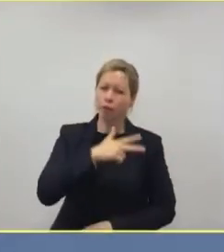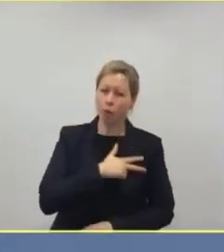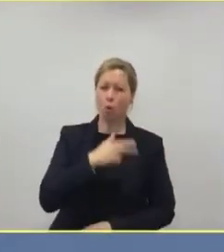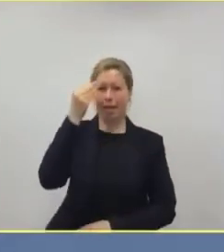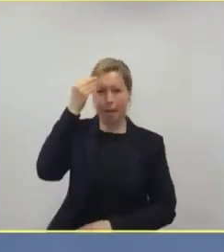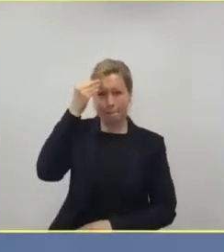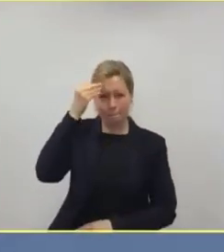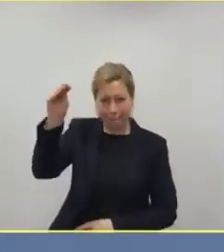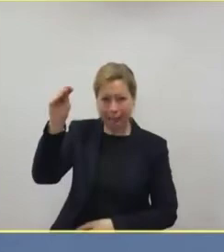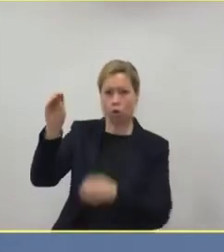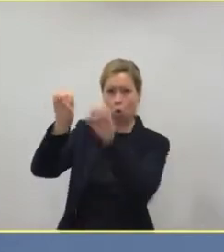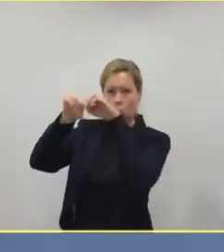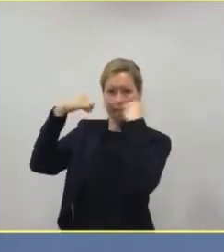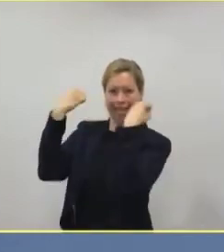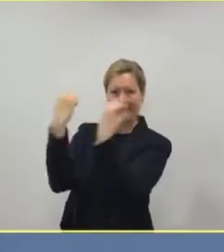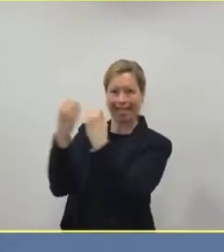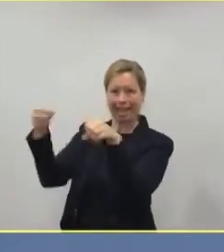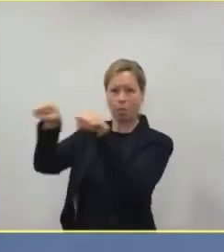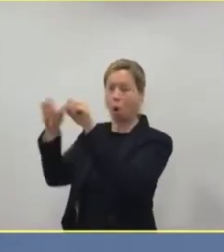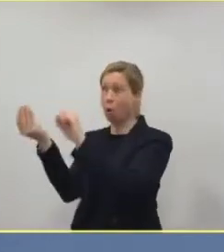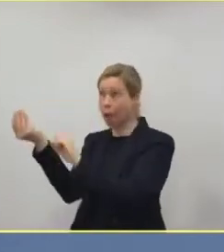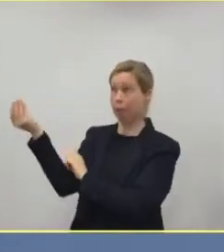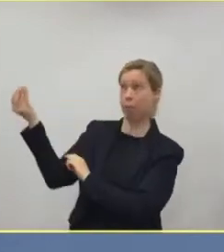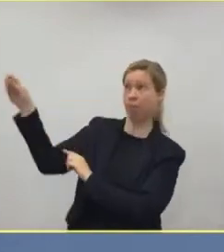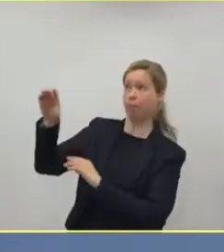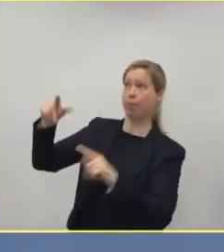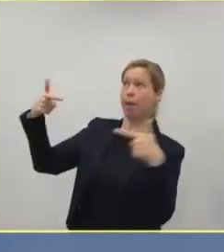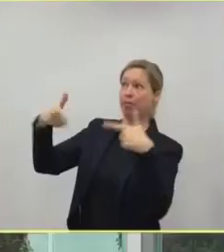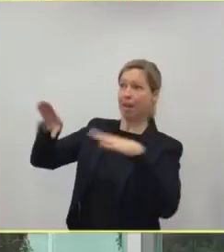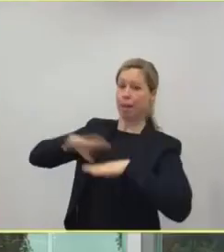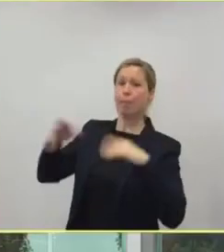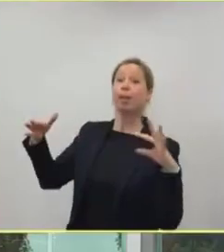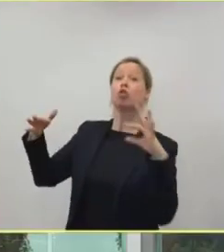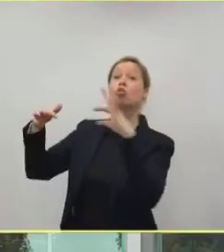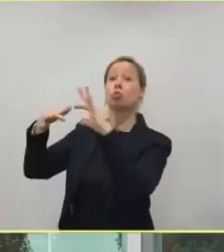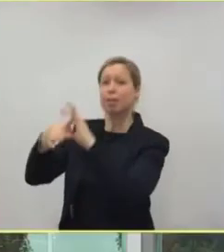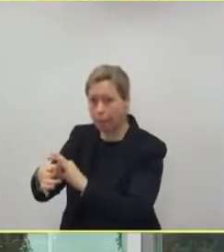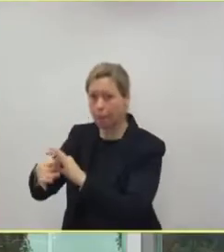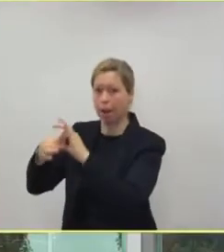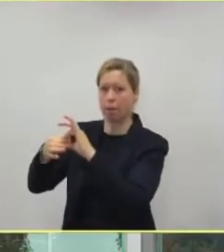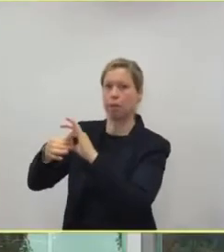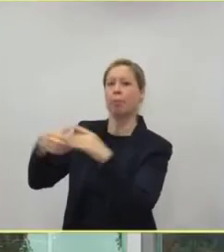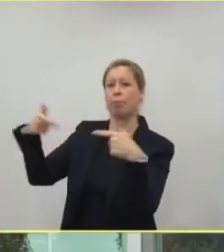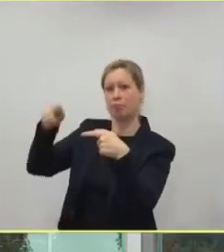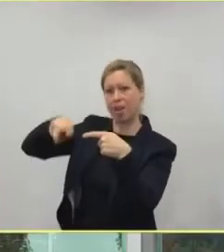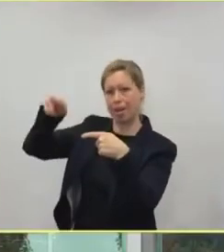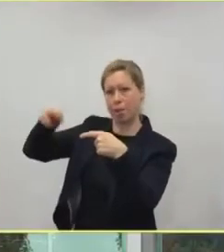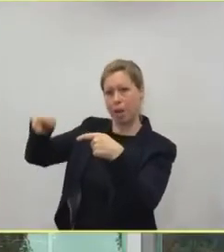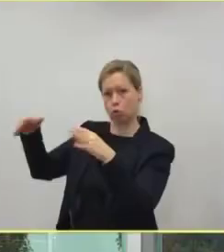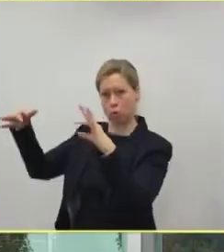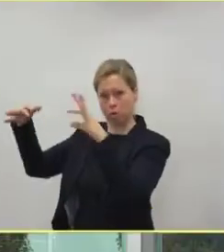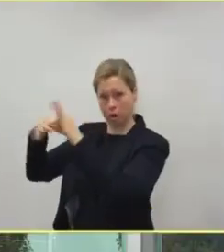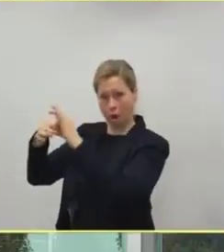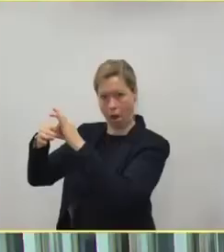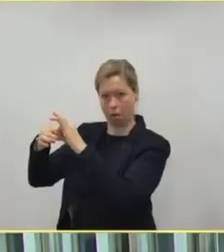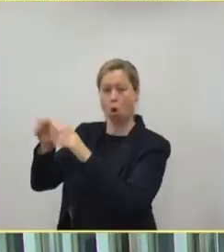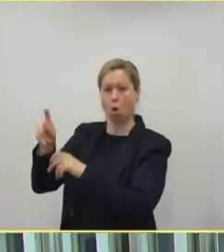und nicht die Zahl der möglichen Intensivbetten. Danke. Dann geht es da weiter.